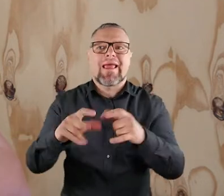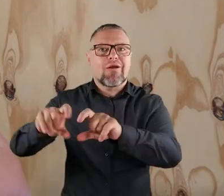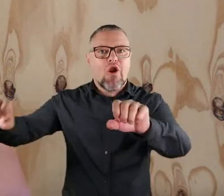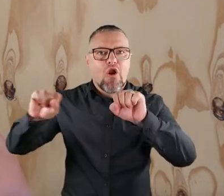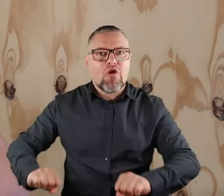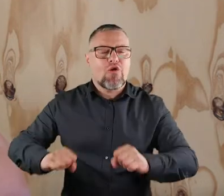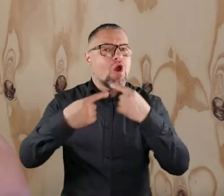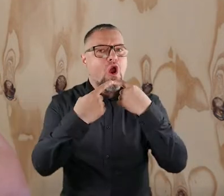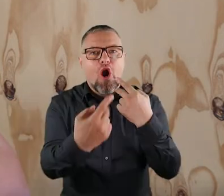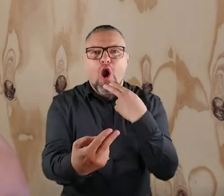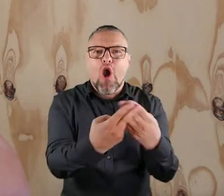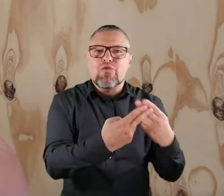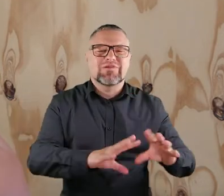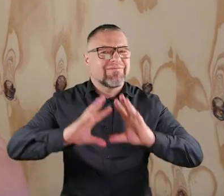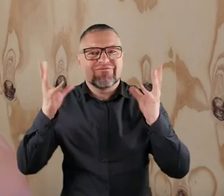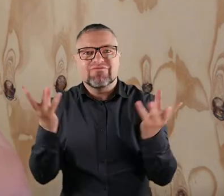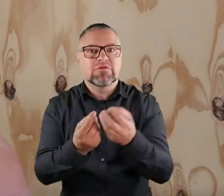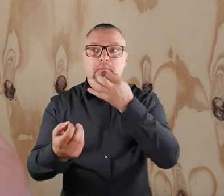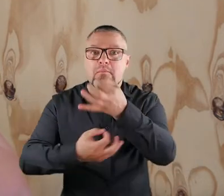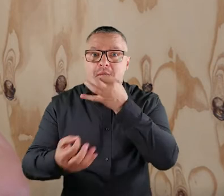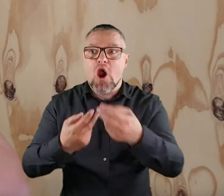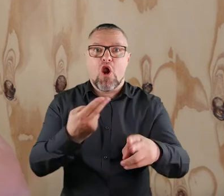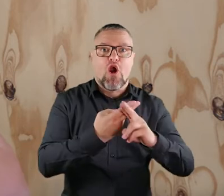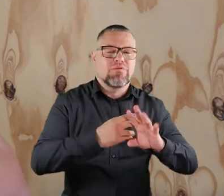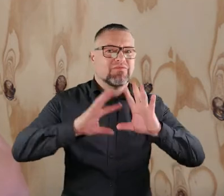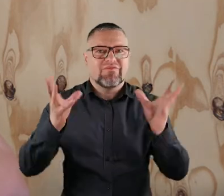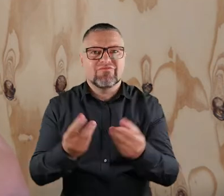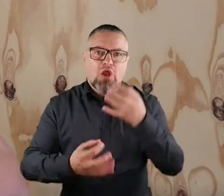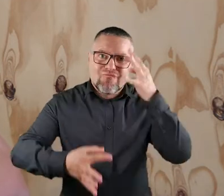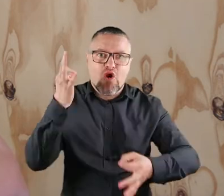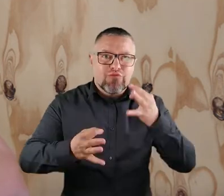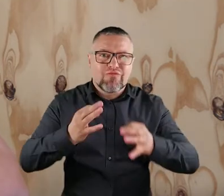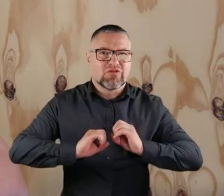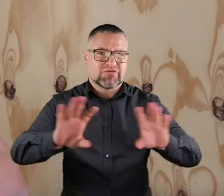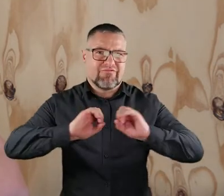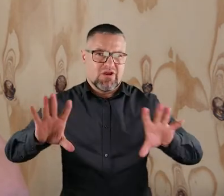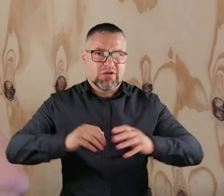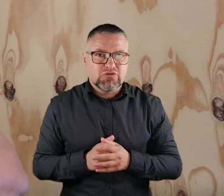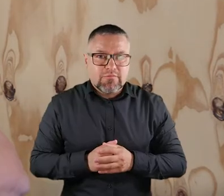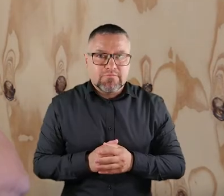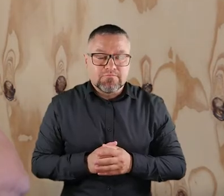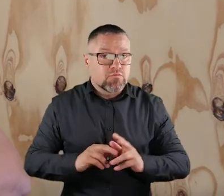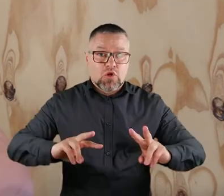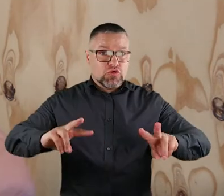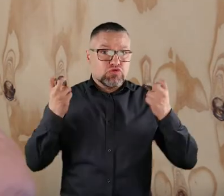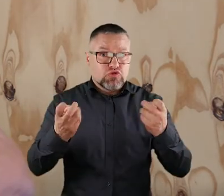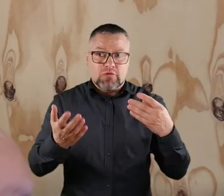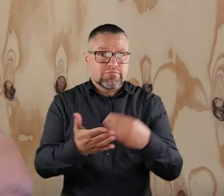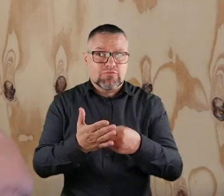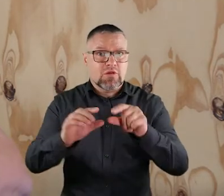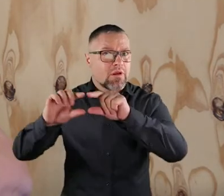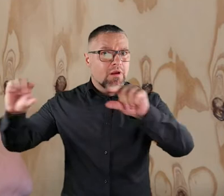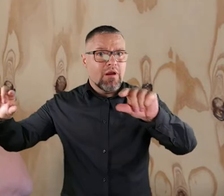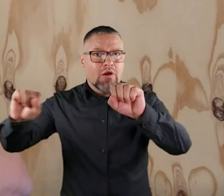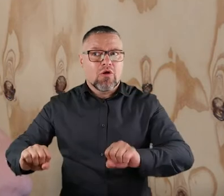subkonta, rozodpowiedzą na wszystkie pytania i rozwijają wszystkie wątpliwości. Skąd się biorą